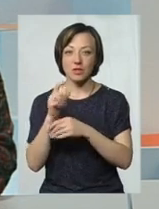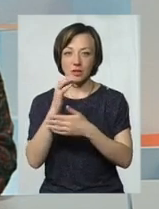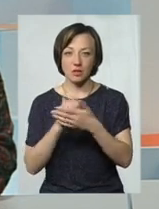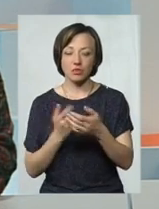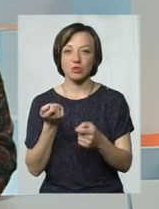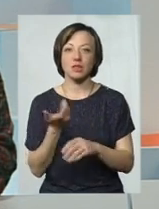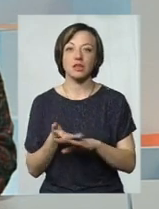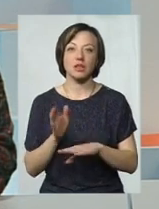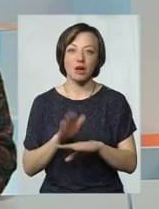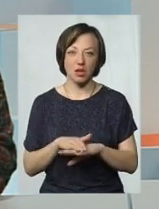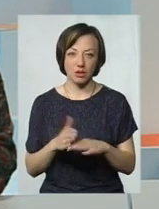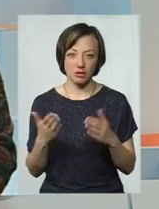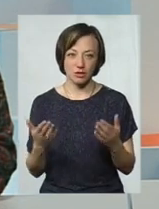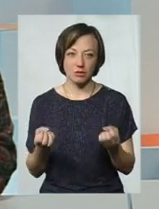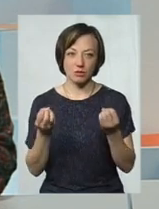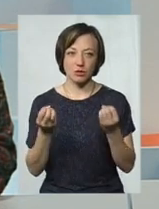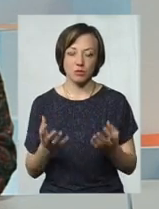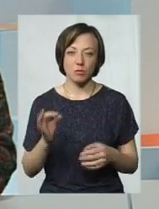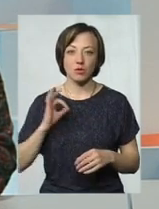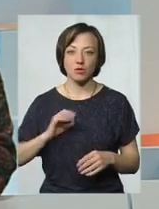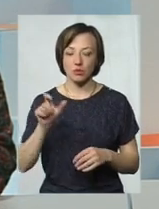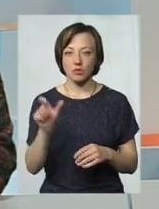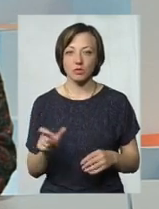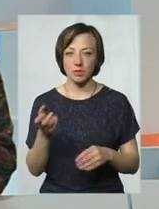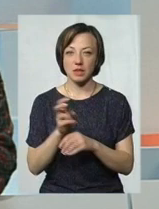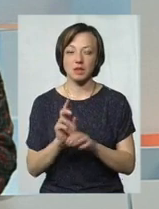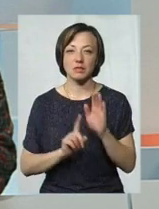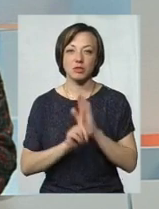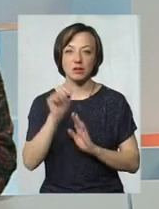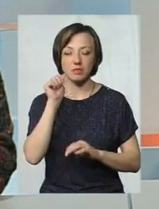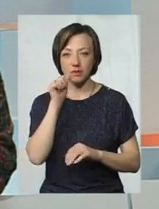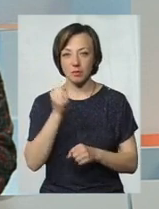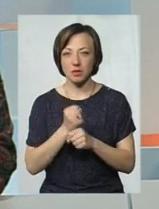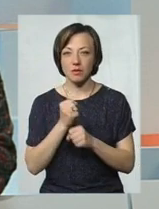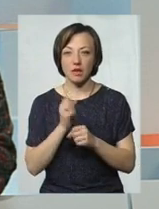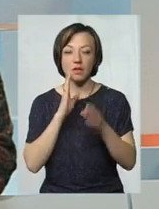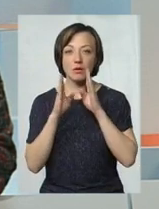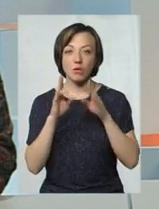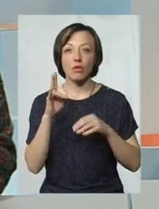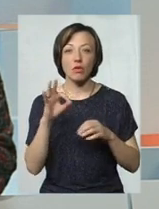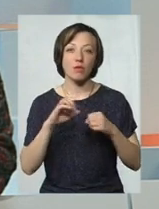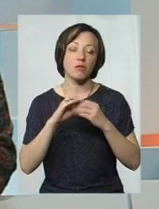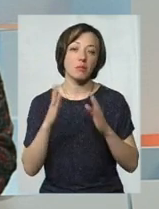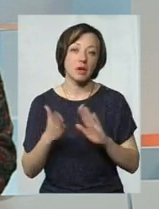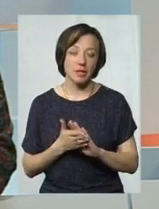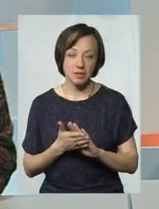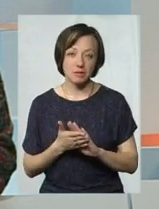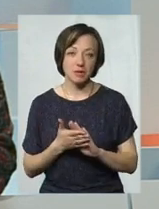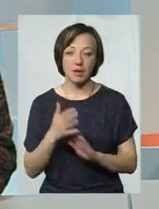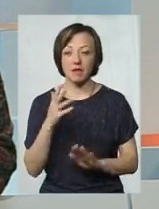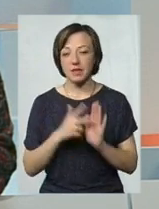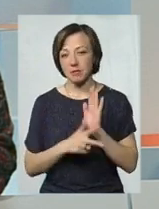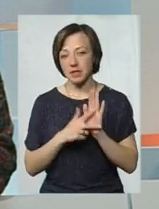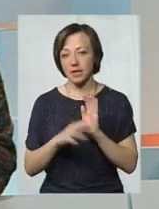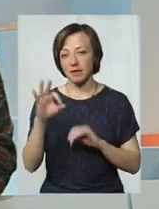трошки тяжчий. Ну, як простому користувачу прийти, і завтра почати працювати в Фейсбуці. Але, в принципі, напевно, відсотків